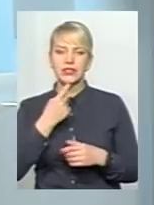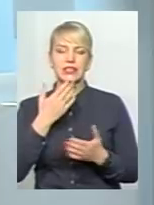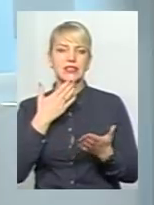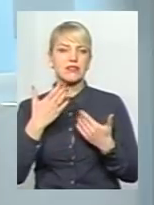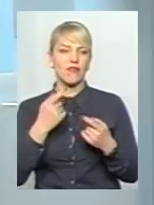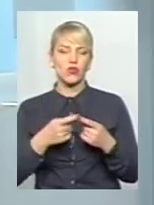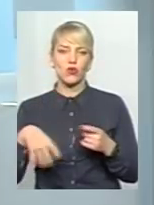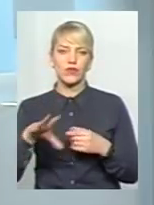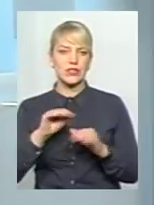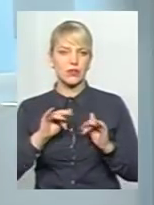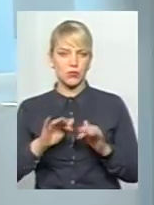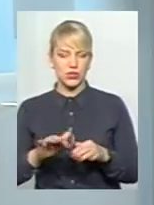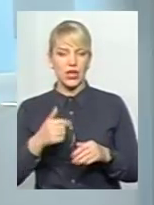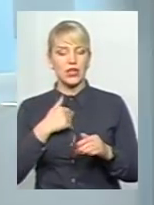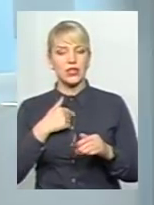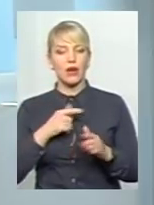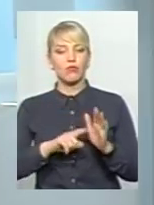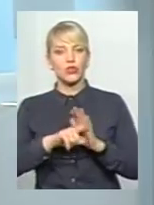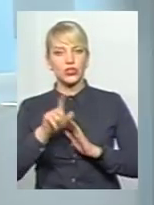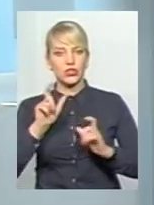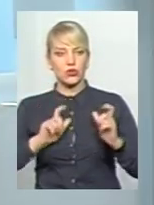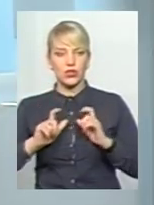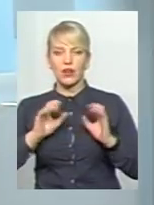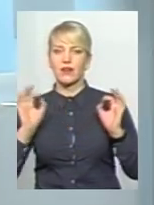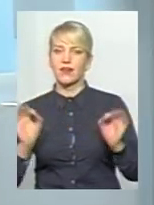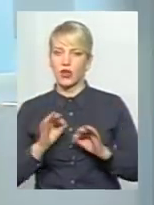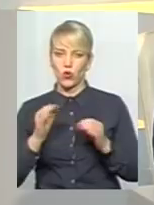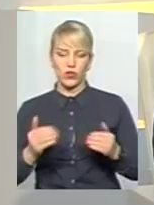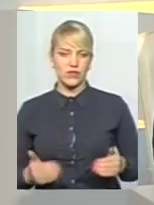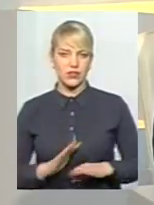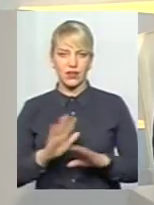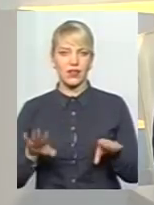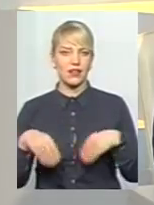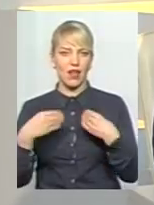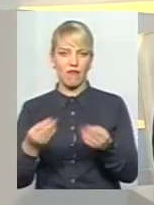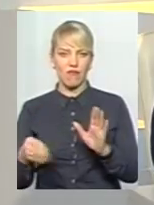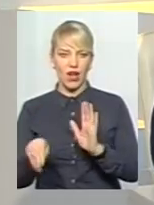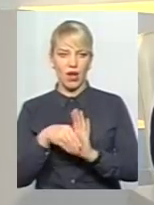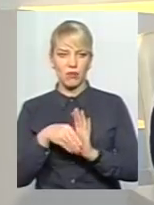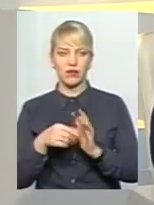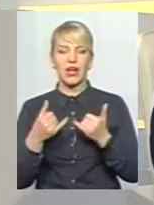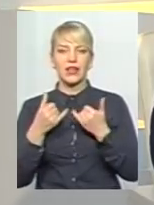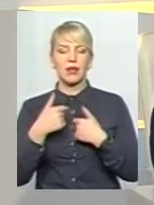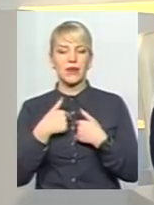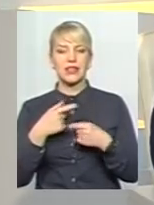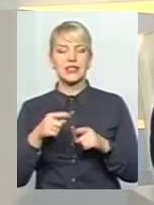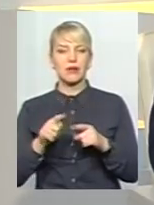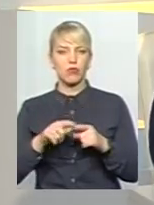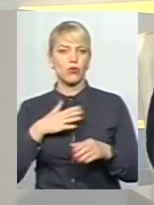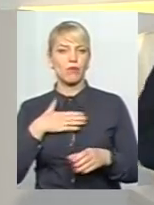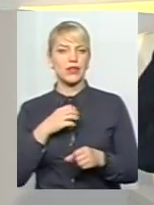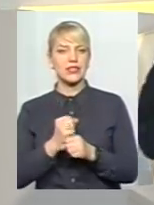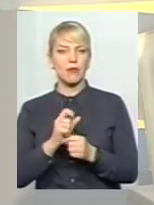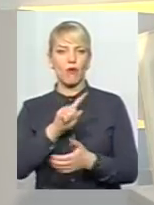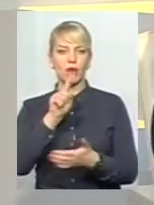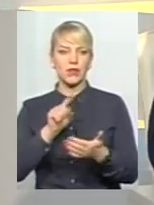кажучи, починаючи студентської лави, ніколи в житті не давав хабарів, тому що для мене це було питання принципу. Я йшов до